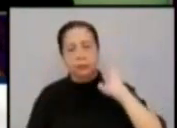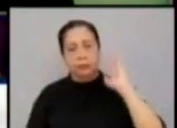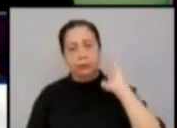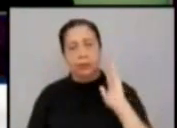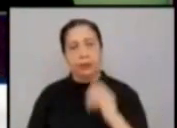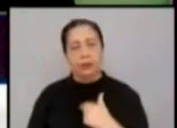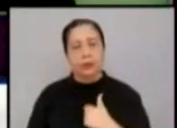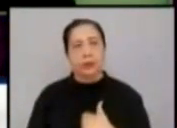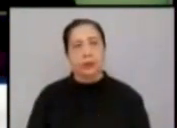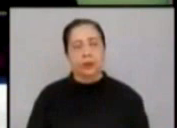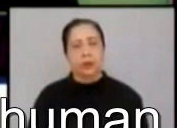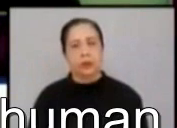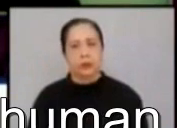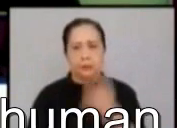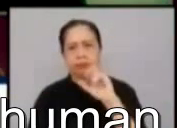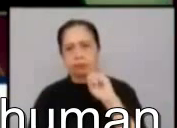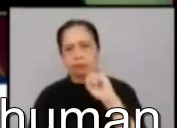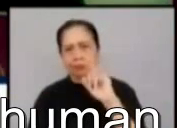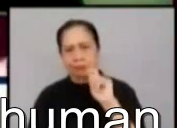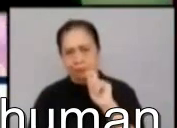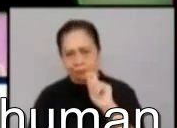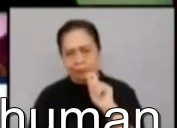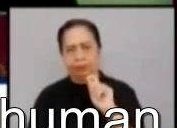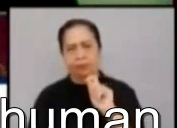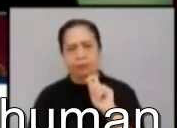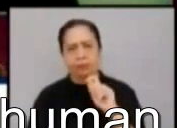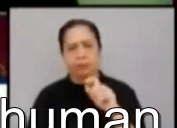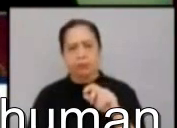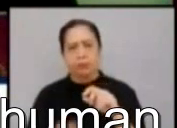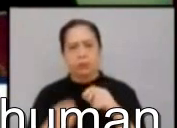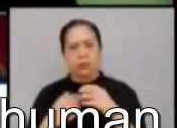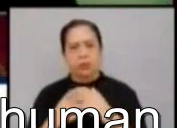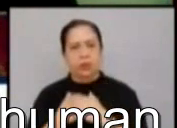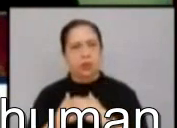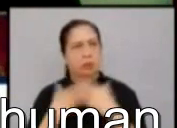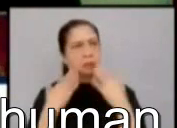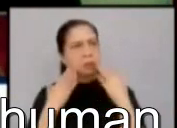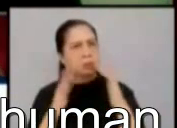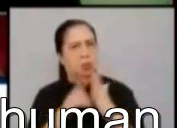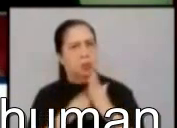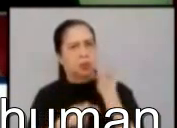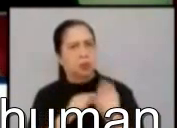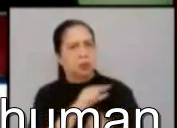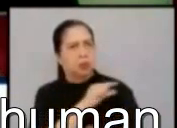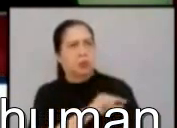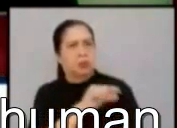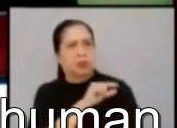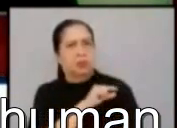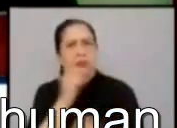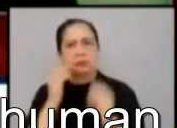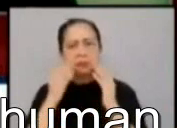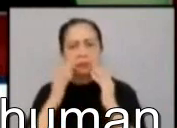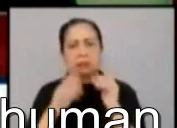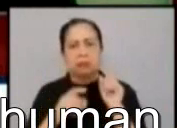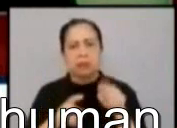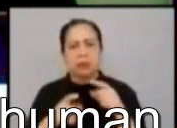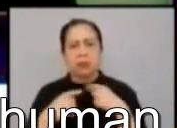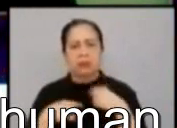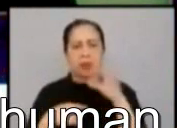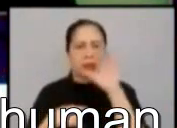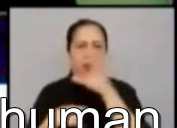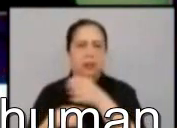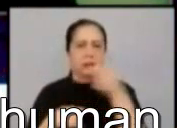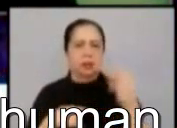don't think I have those naman. Alam mo, nung tinanong po ako ng obispo at siya ay